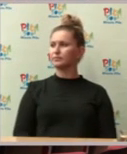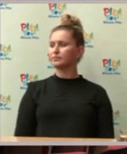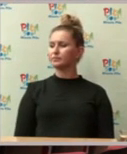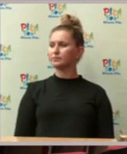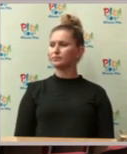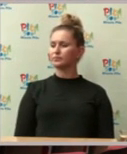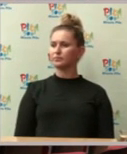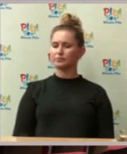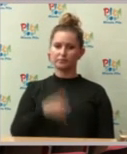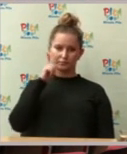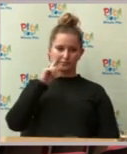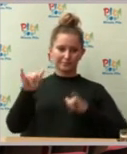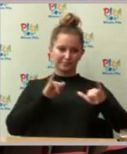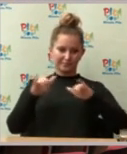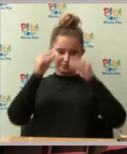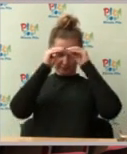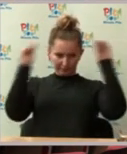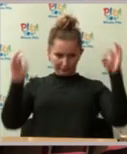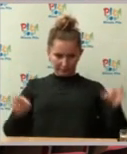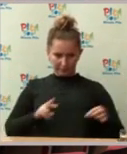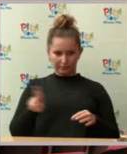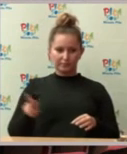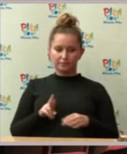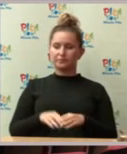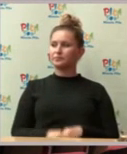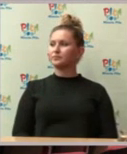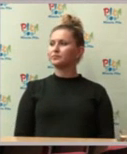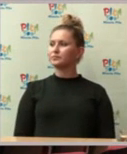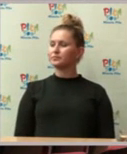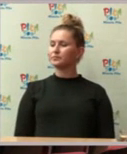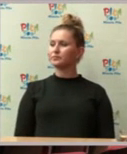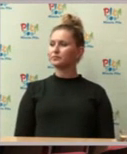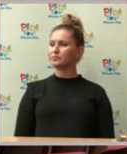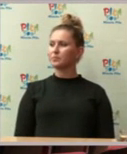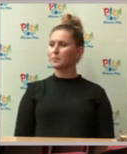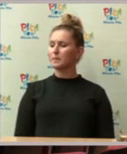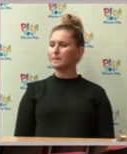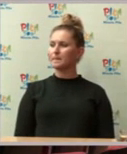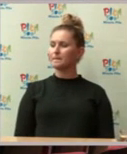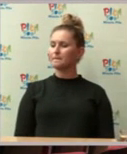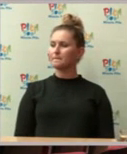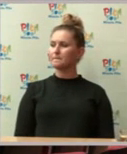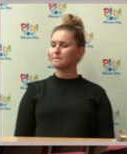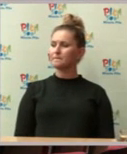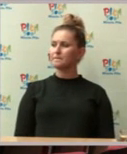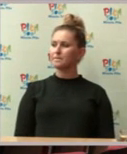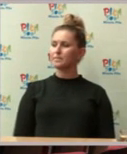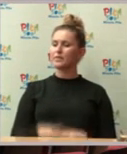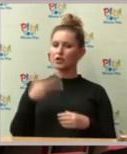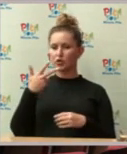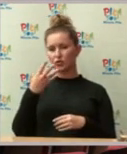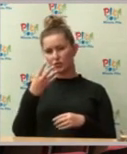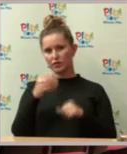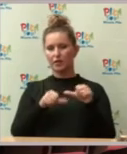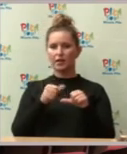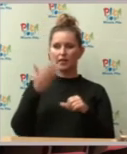Panie Przewodniczący, Panie i Panowie Radni, pozwolę sobie troszeczkę historii. Parę lat temu odbyły się chyba trzy albo cztery